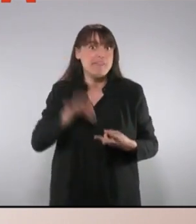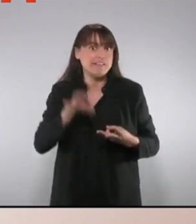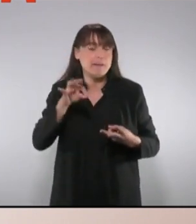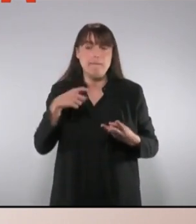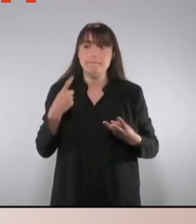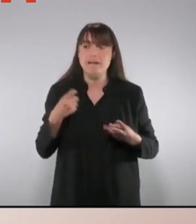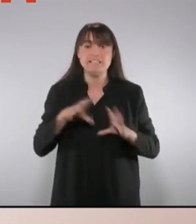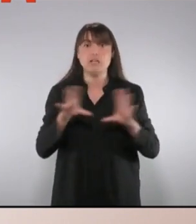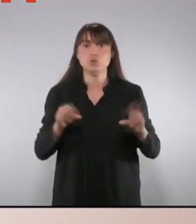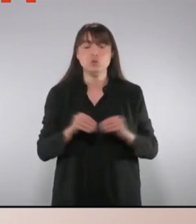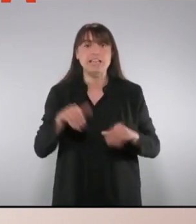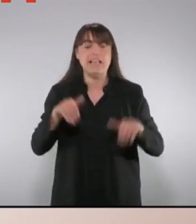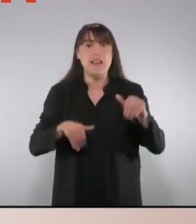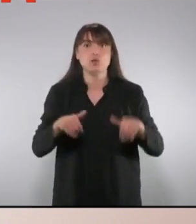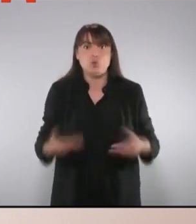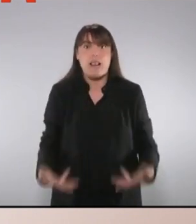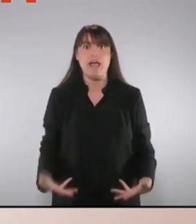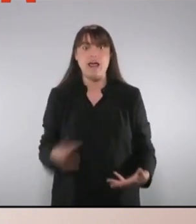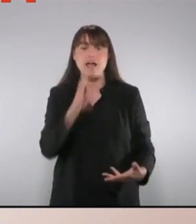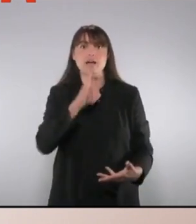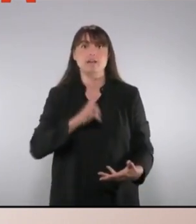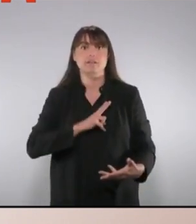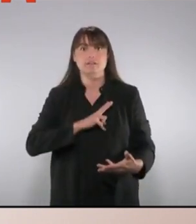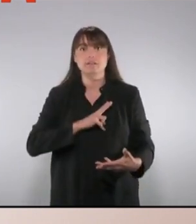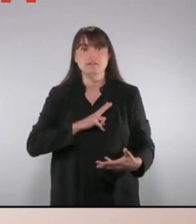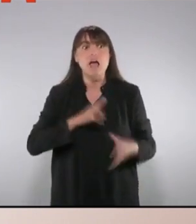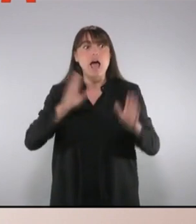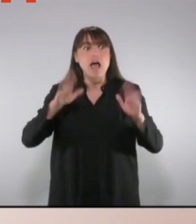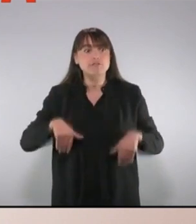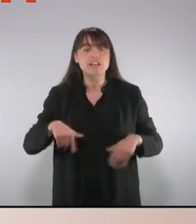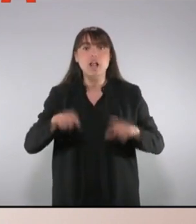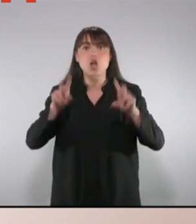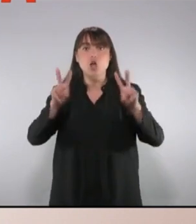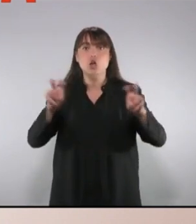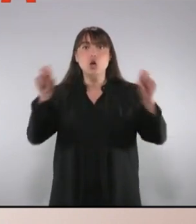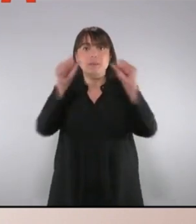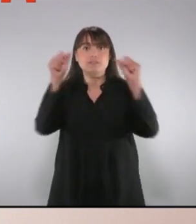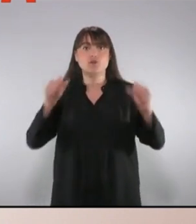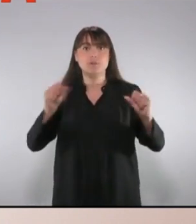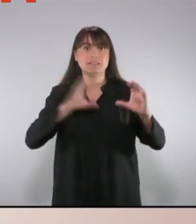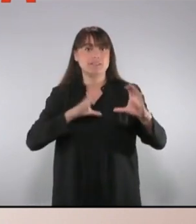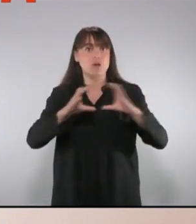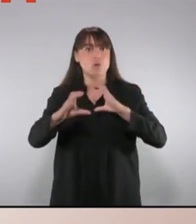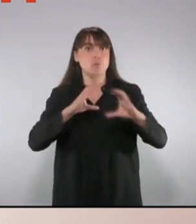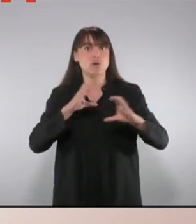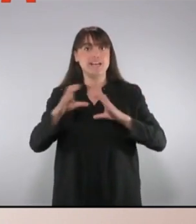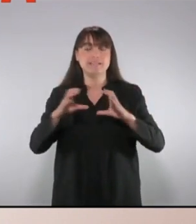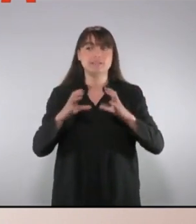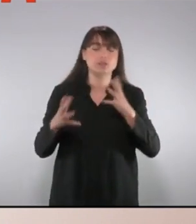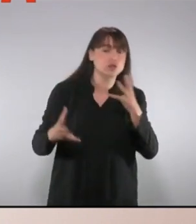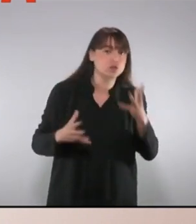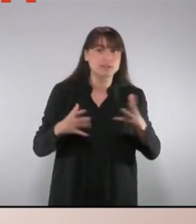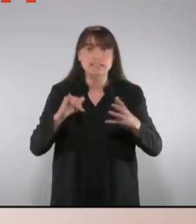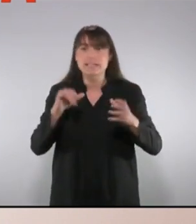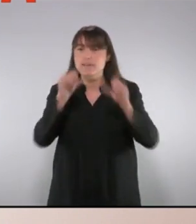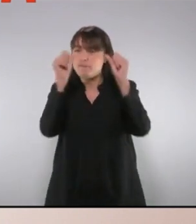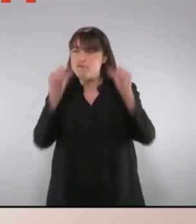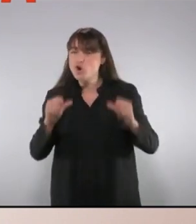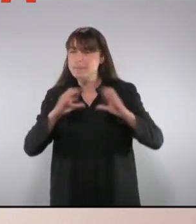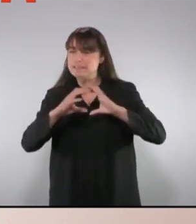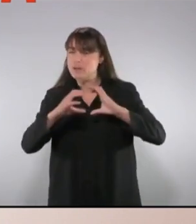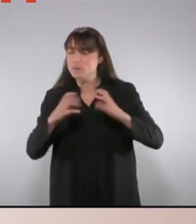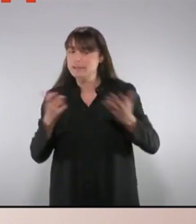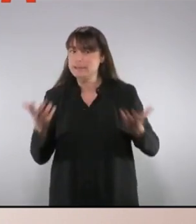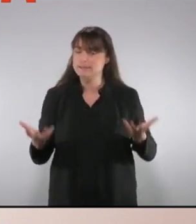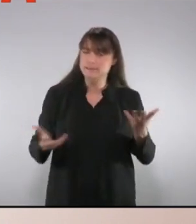resultadisme electoral, porta a unes noves formes de comunicació i porta a unes dinàmiques en les que s'han d